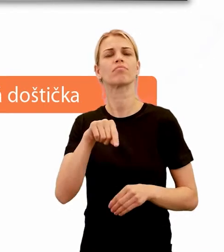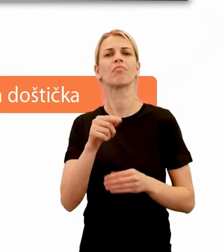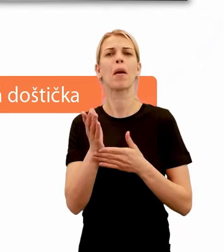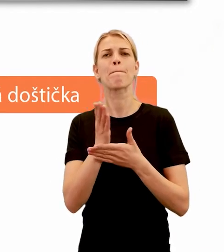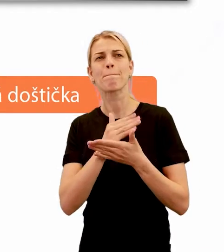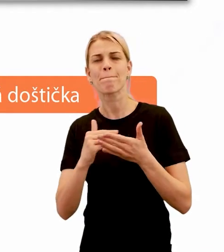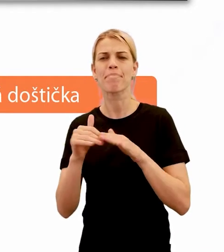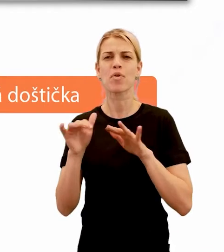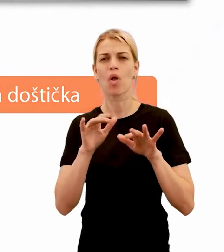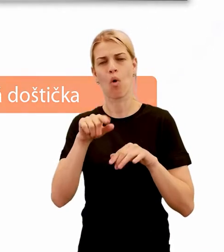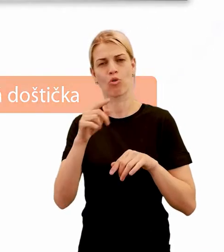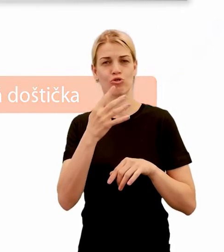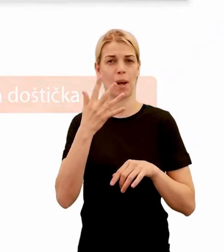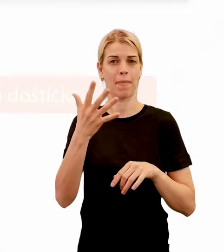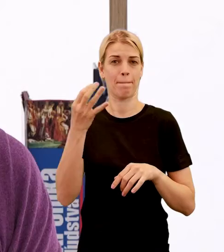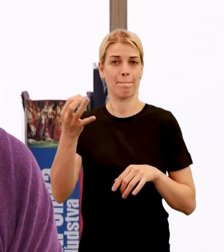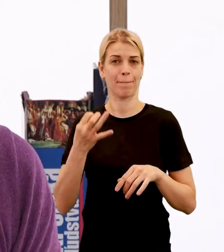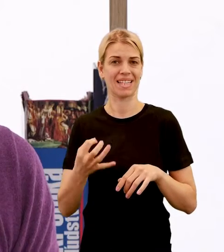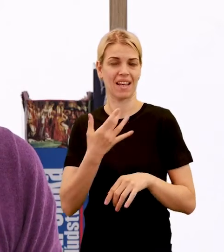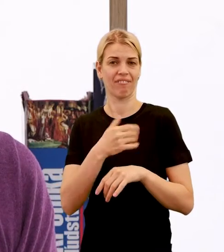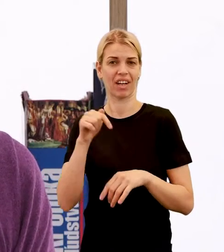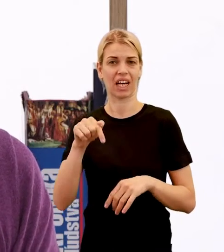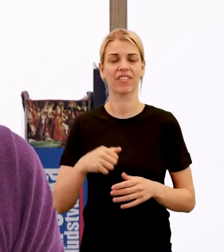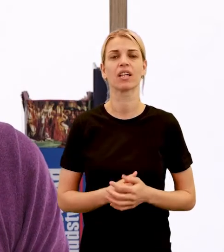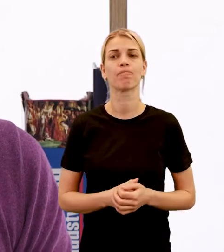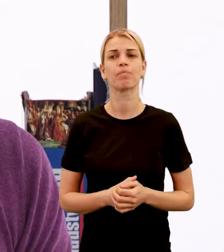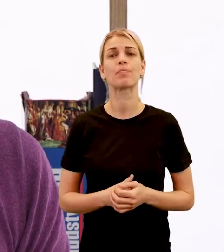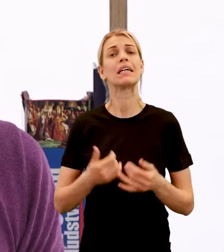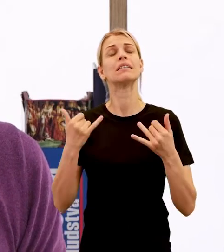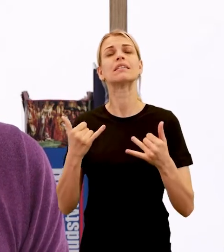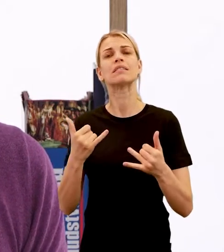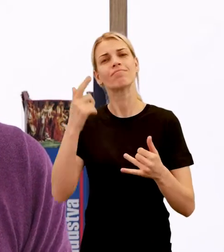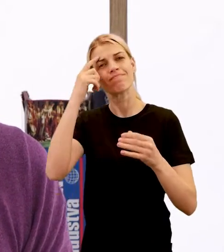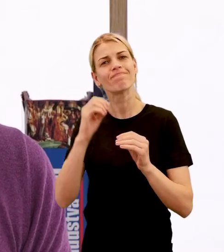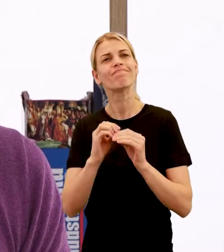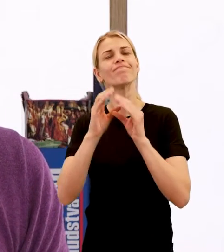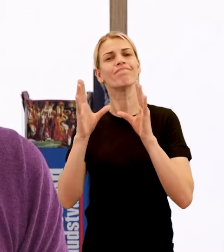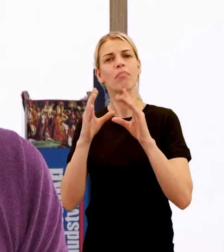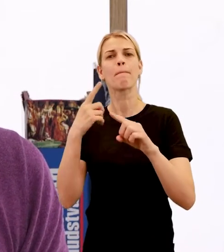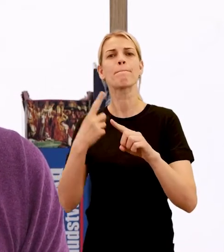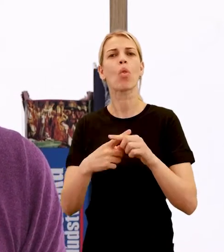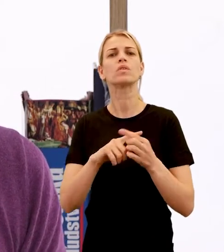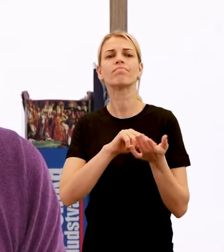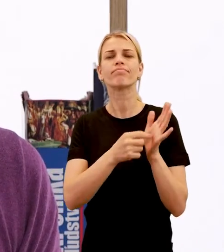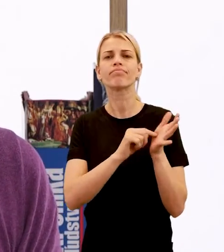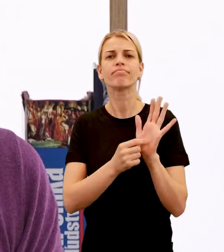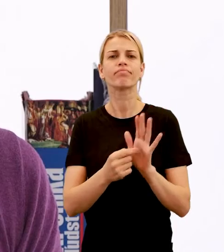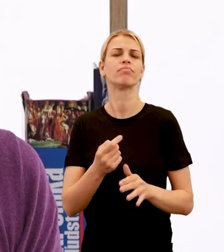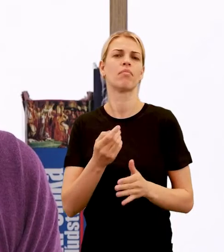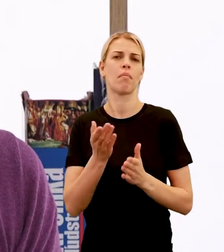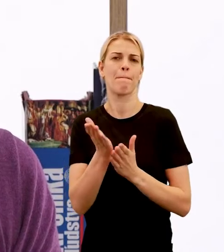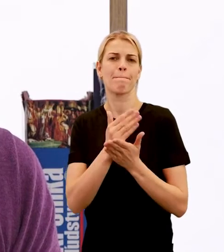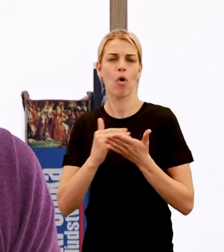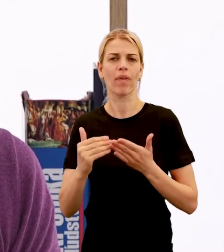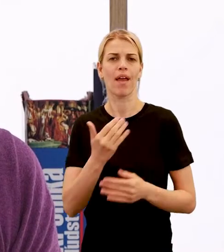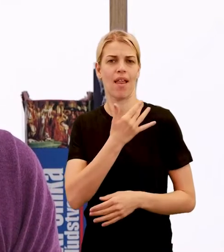okolo 45%. No a poďme si spolu predstaviť jednotlivé zložky krvi. Ako prvé si